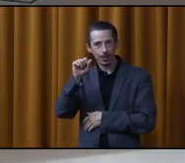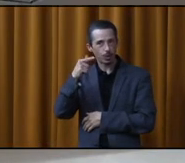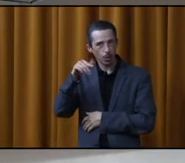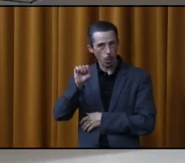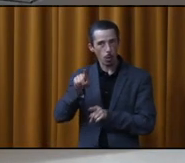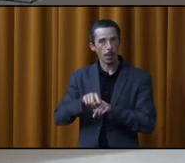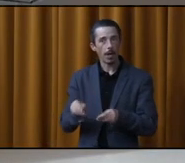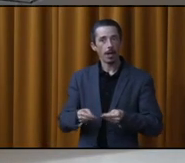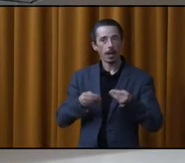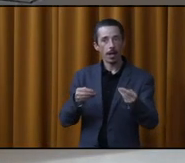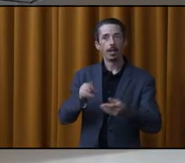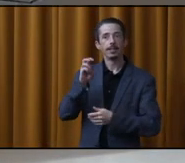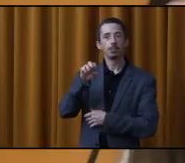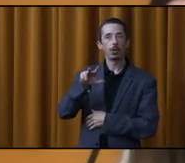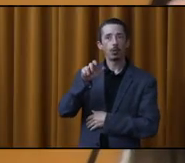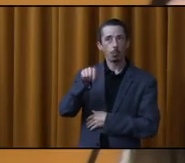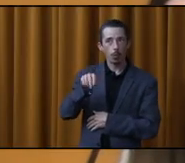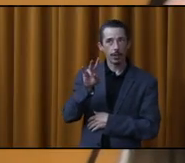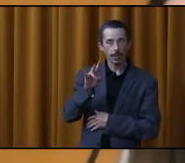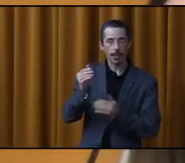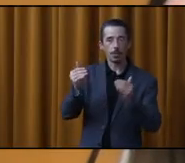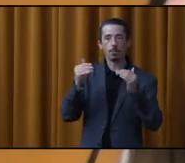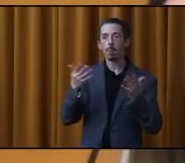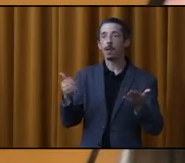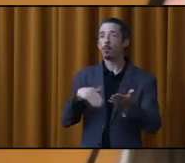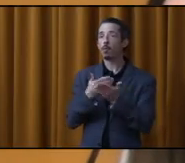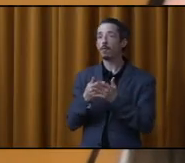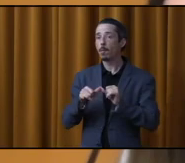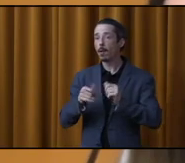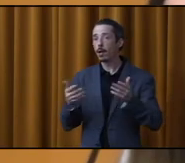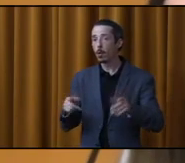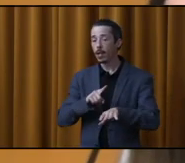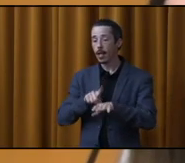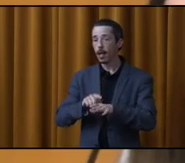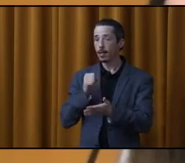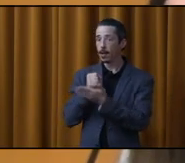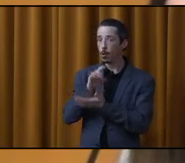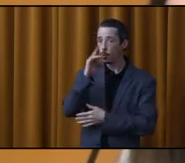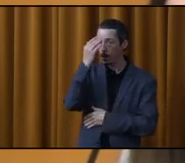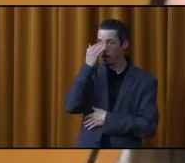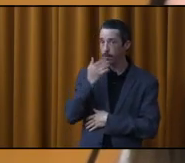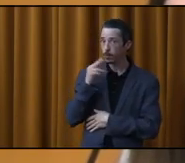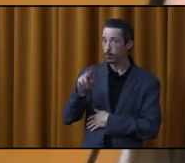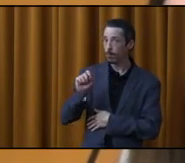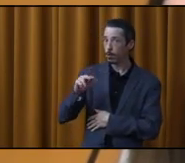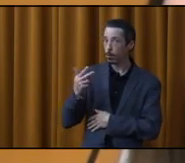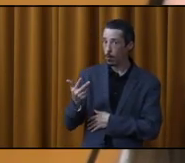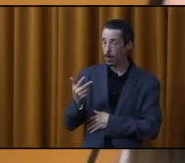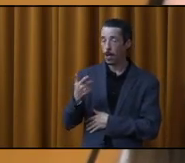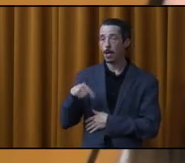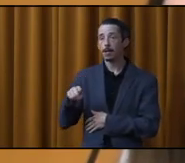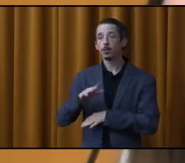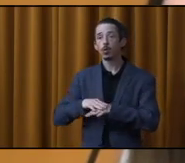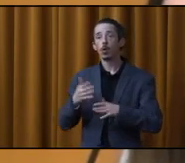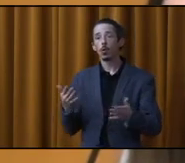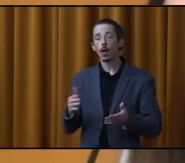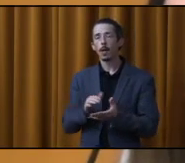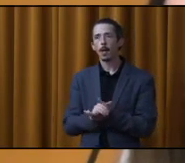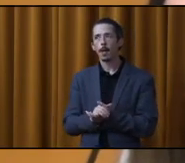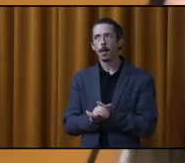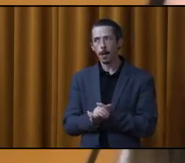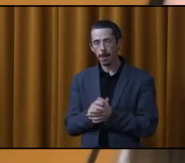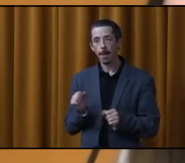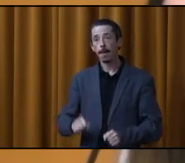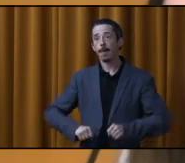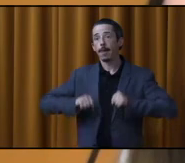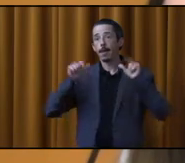6.3.7. Il s'agit ici d'approuver le plan daté du 8 mars 2023 concernant l'installation d'une